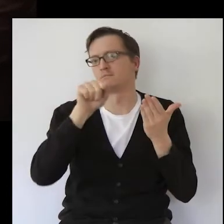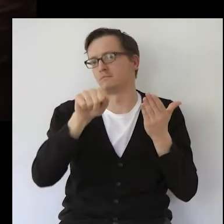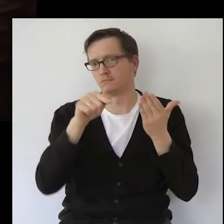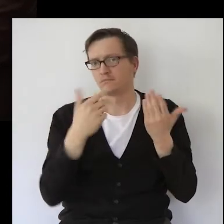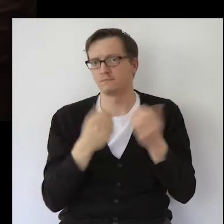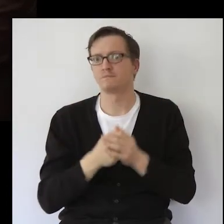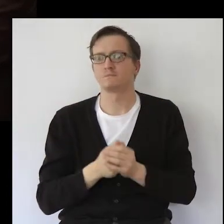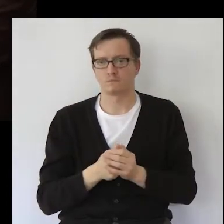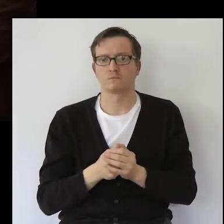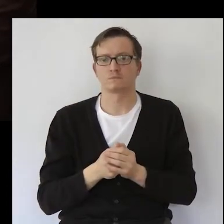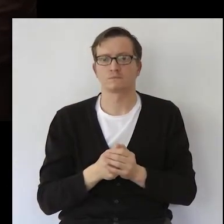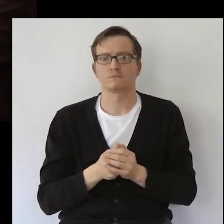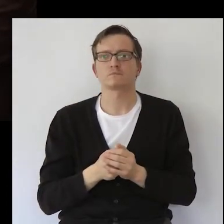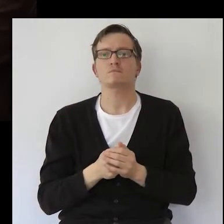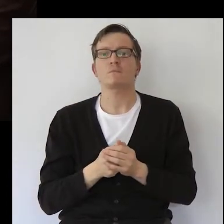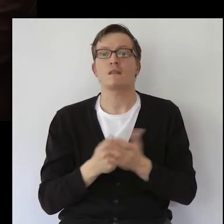am Wochenende unternimmt.